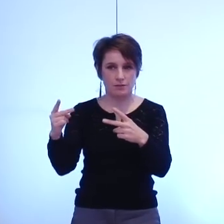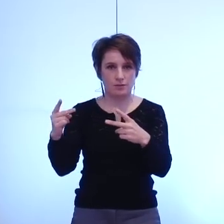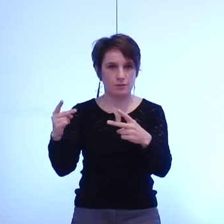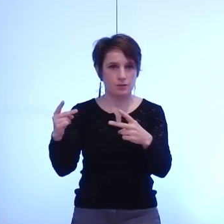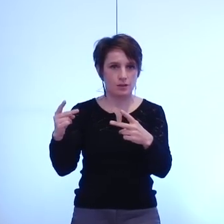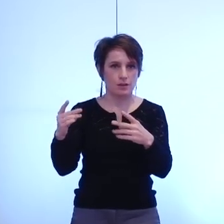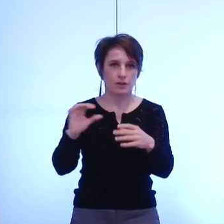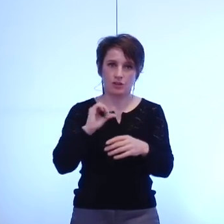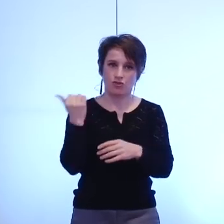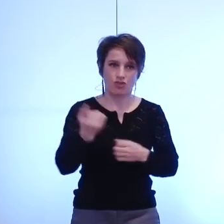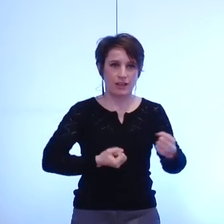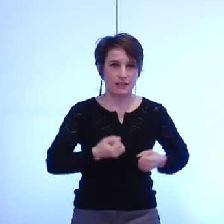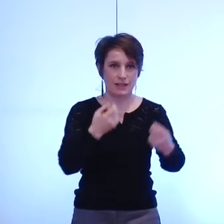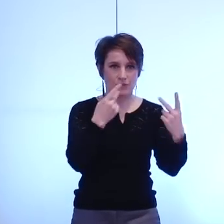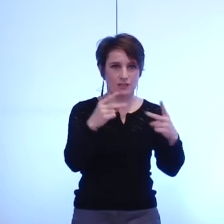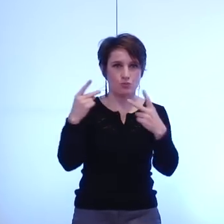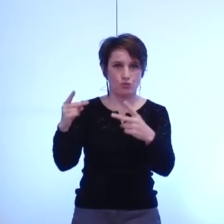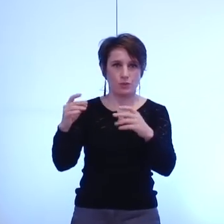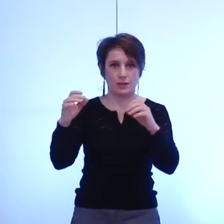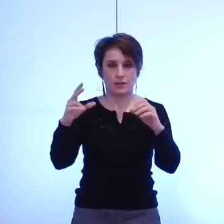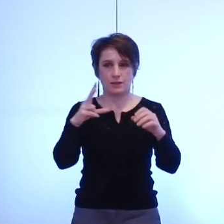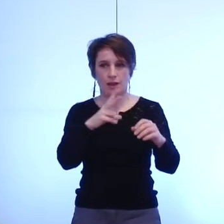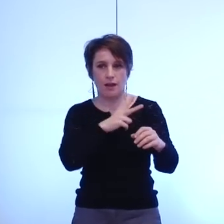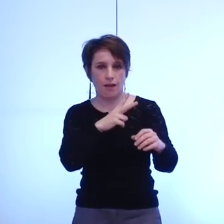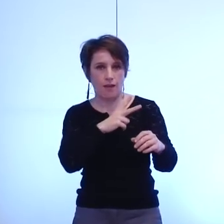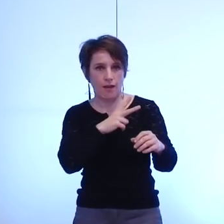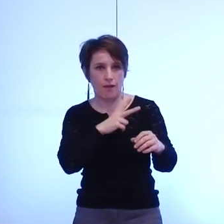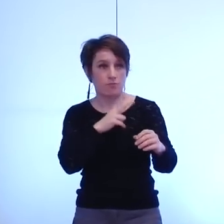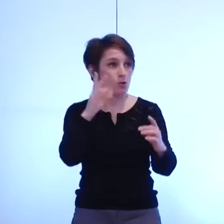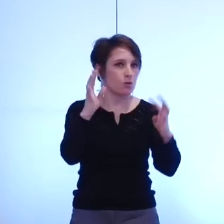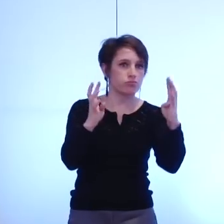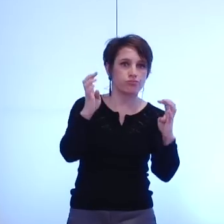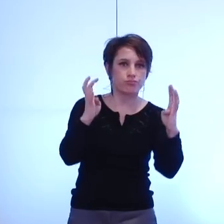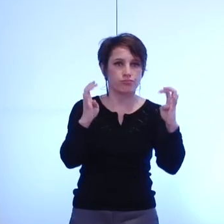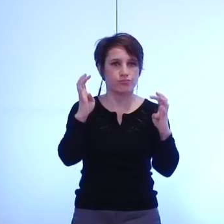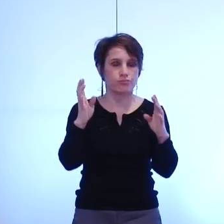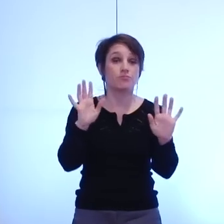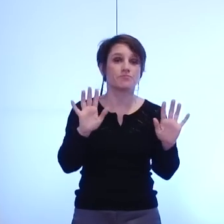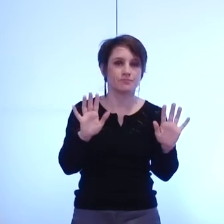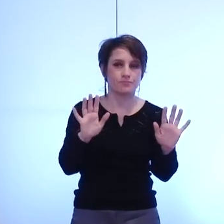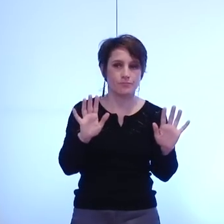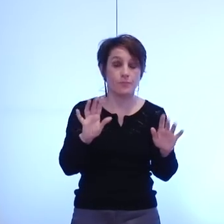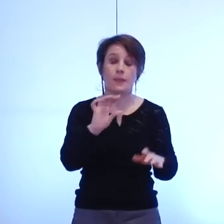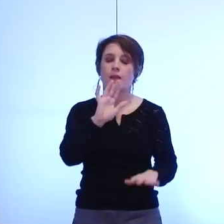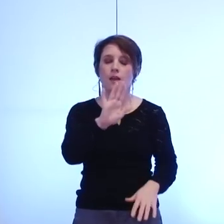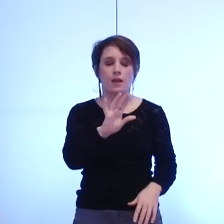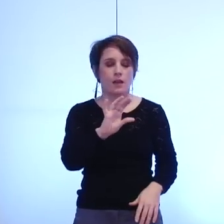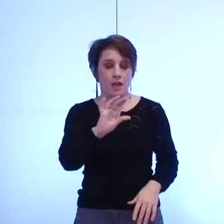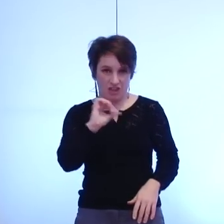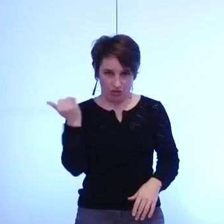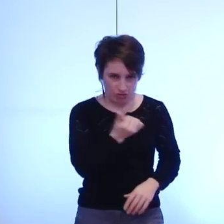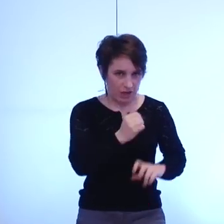sa tarification avait et devait forcément avoir